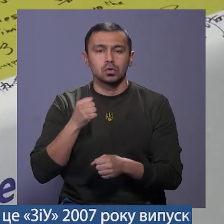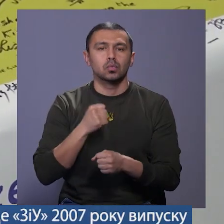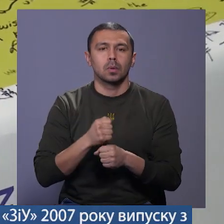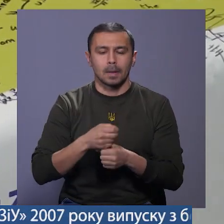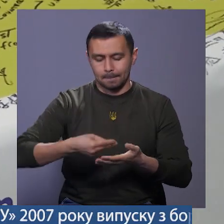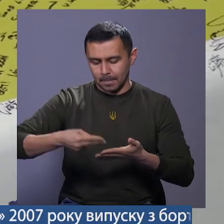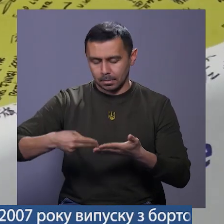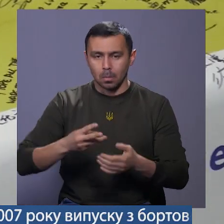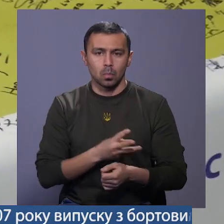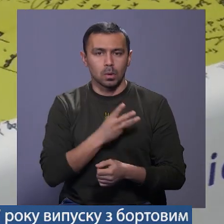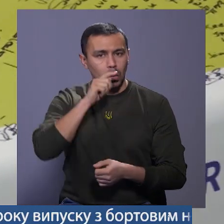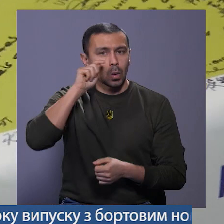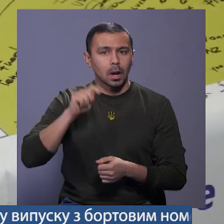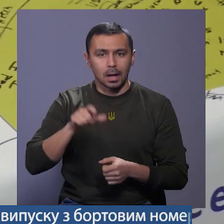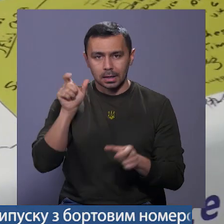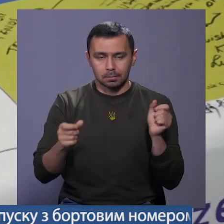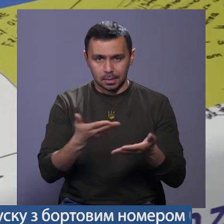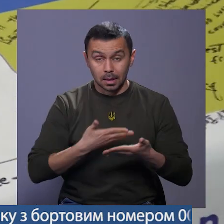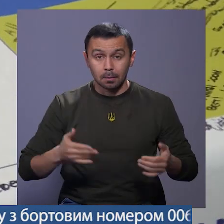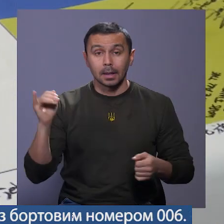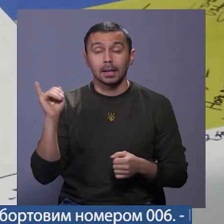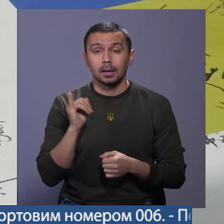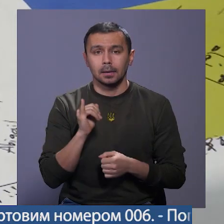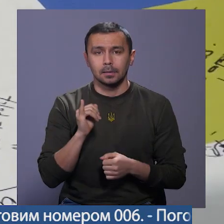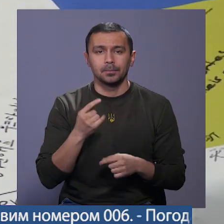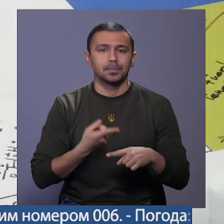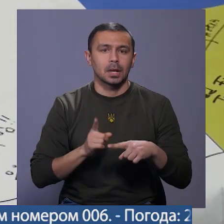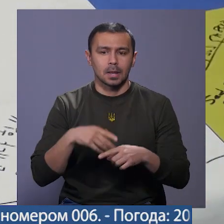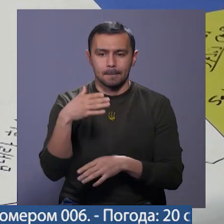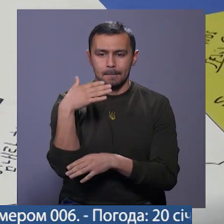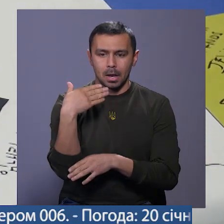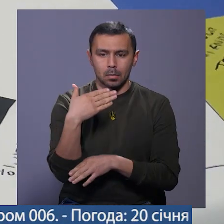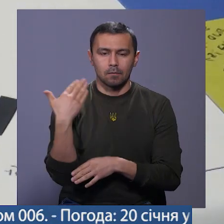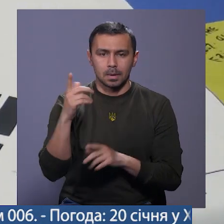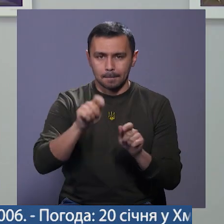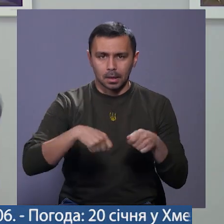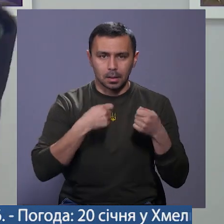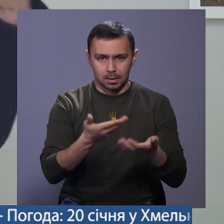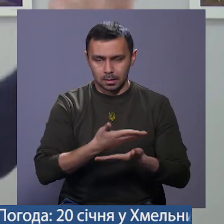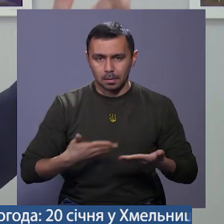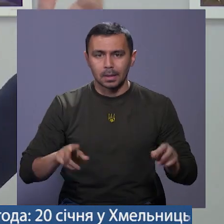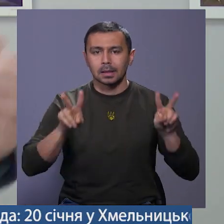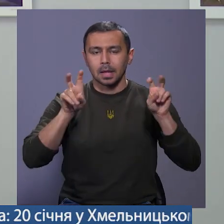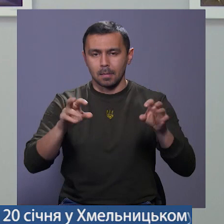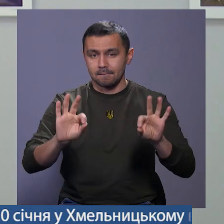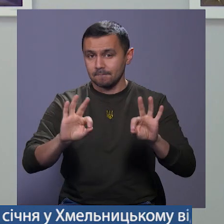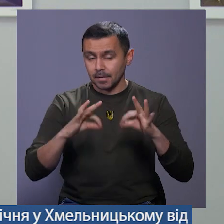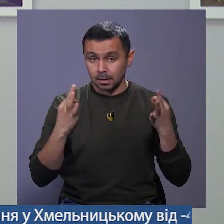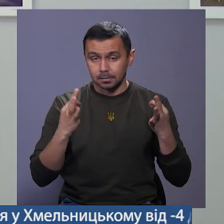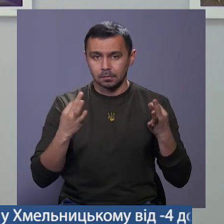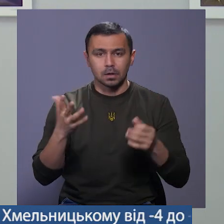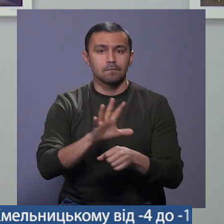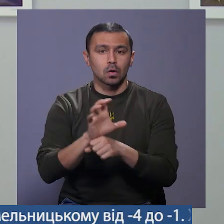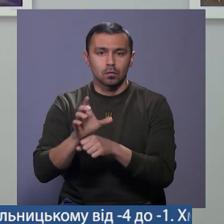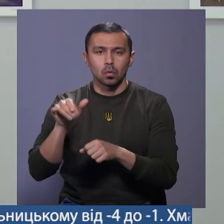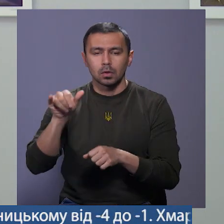підписи по бажанню українцям нам. І цей прапор вони передали нам. Тема вільна, тобто те, що вони